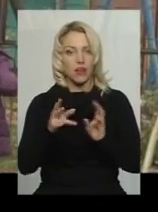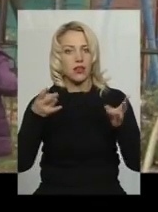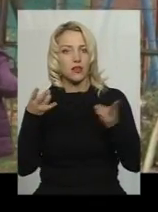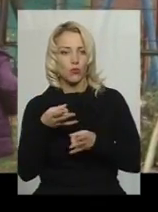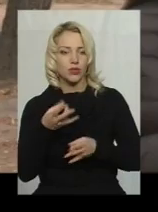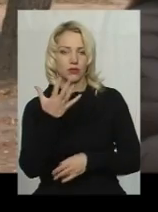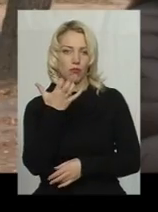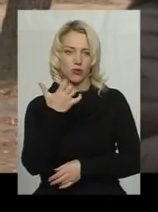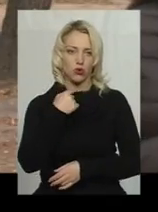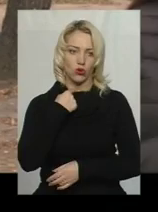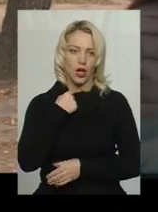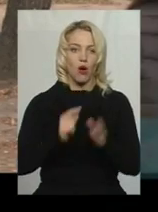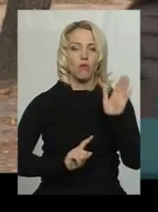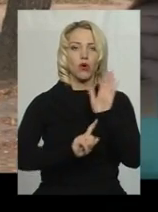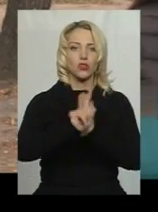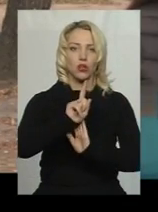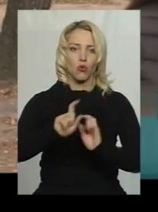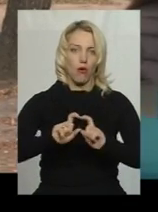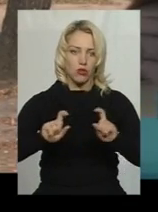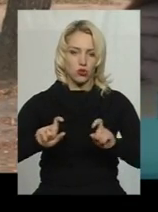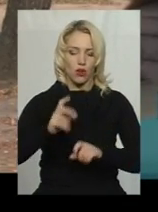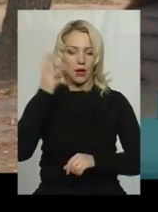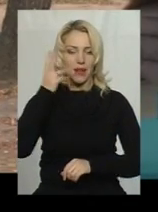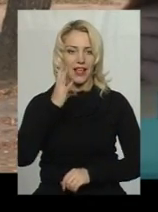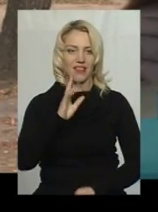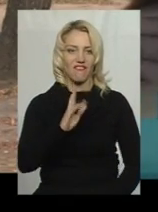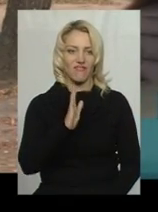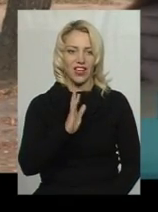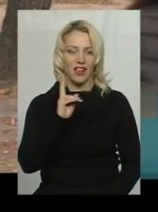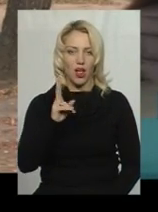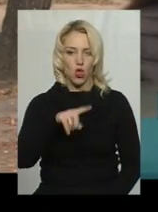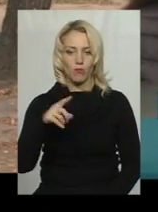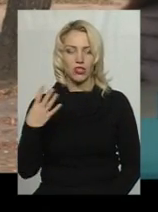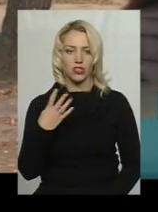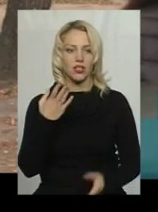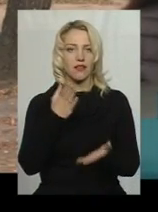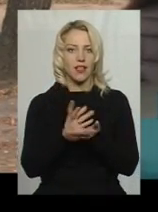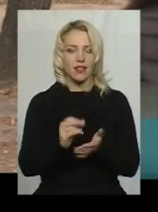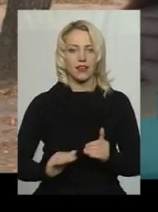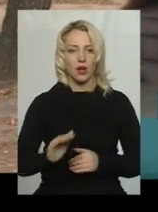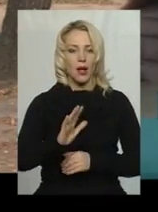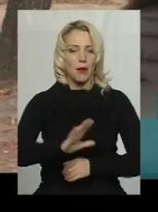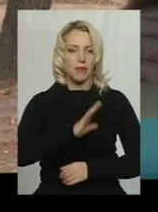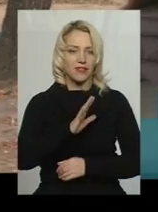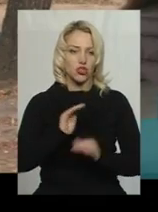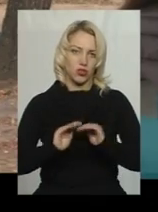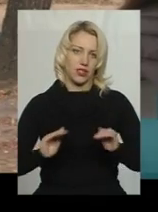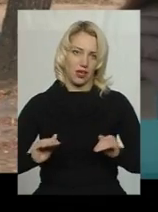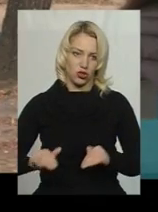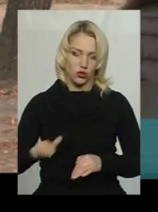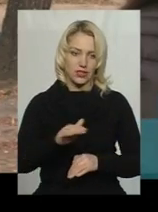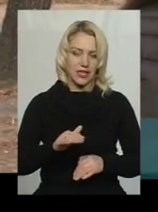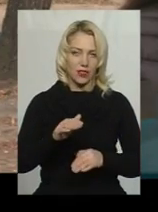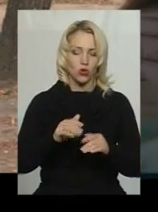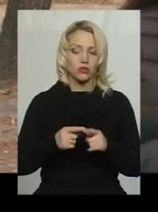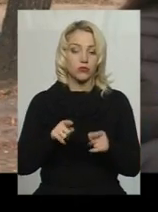голосів. Початкова школа Хмельницького НВК номер 4 розташовується на території колишнього дитячого садочку. Тут